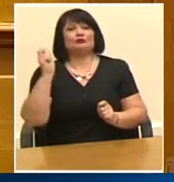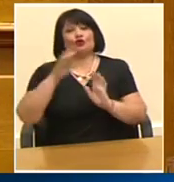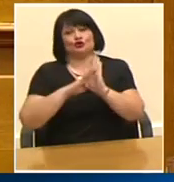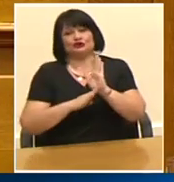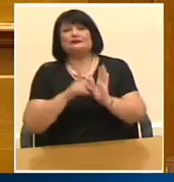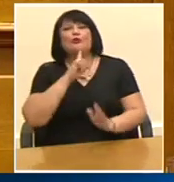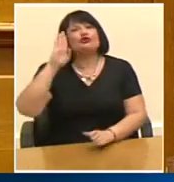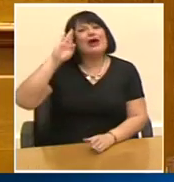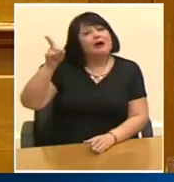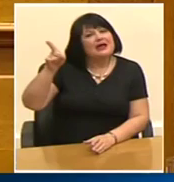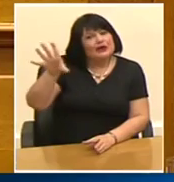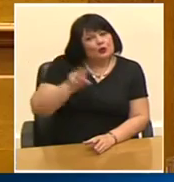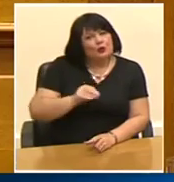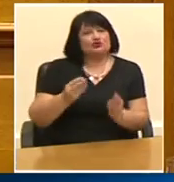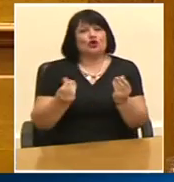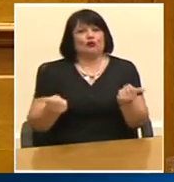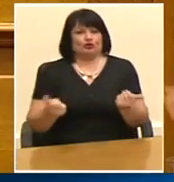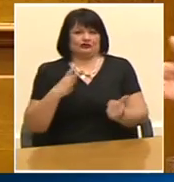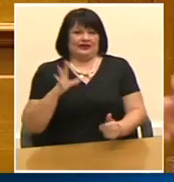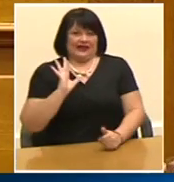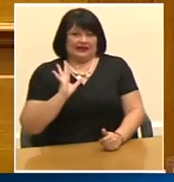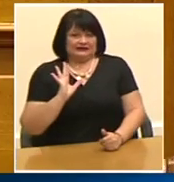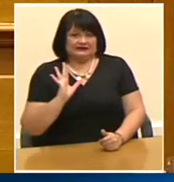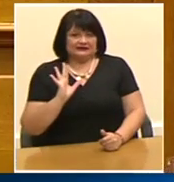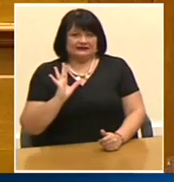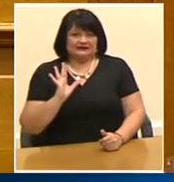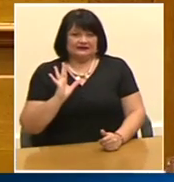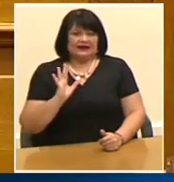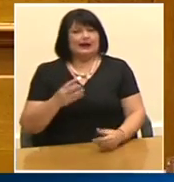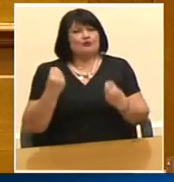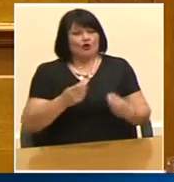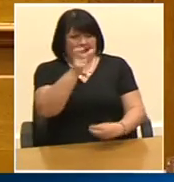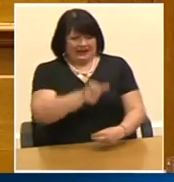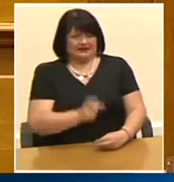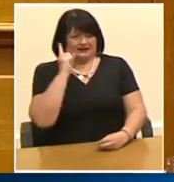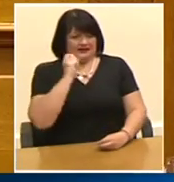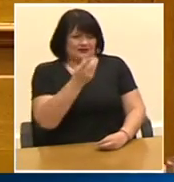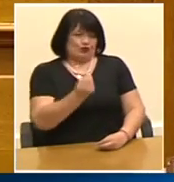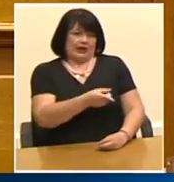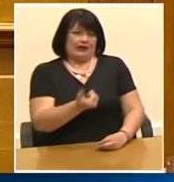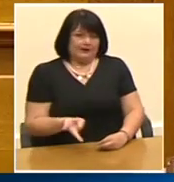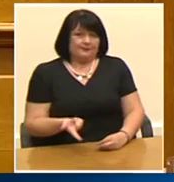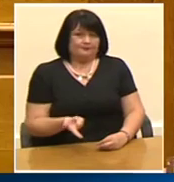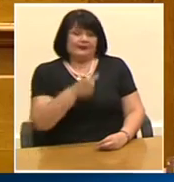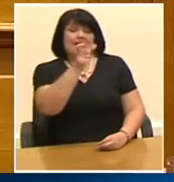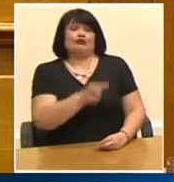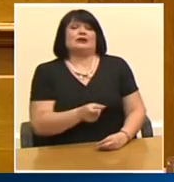των νομιών πολιτείων Αλλά εκεί καλύτερα από εμένα εσείς θα ξέρετε μιας και